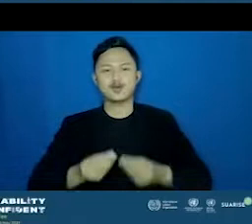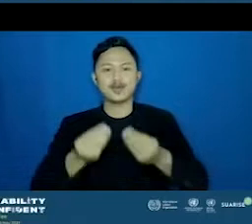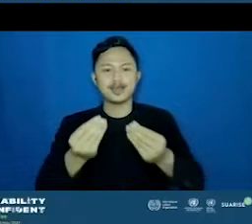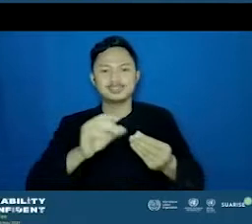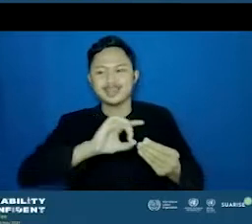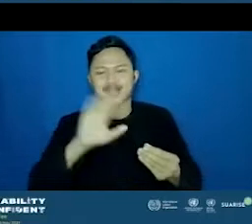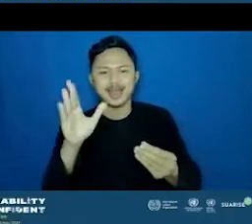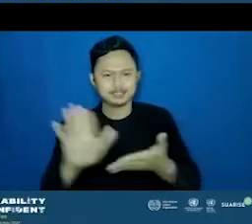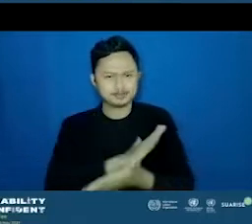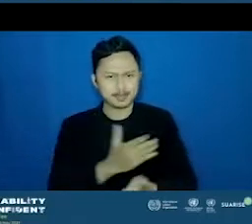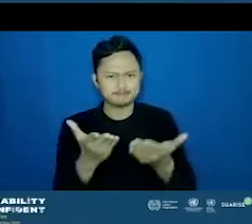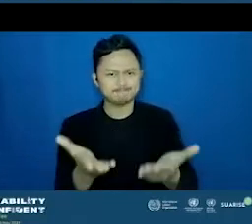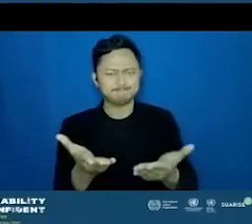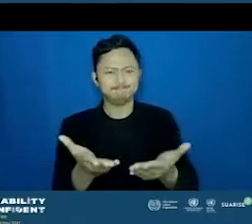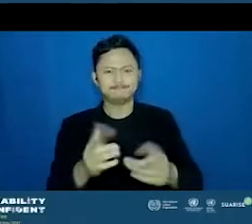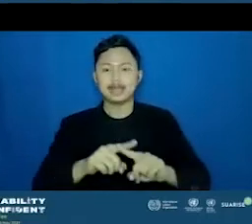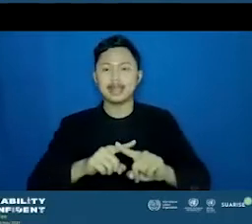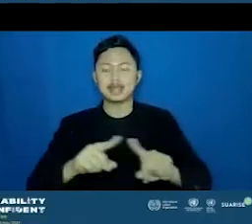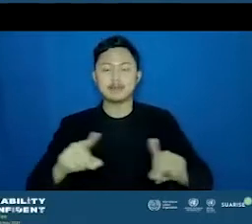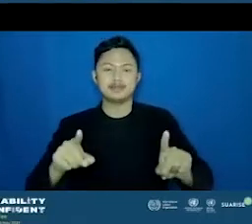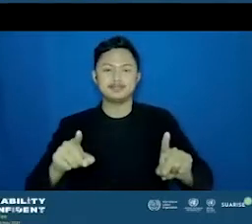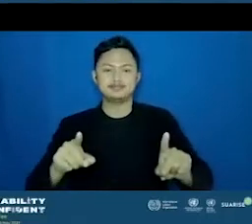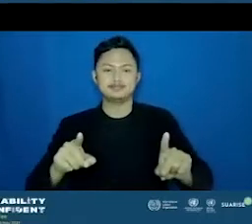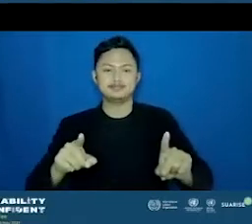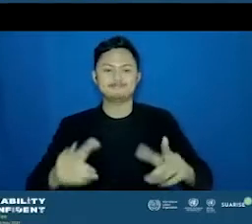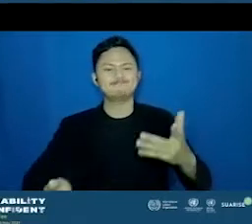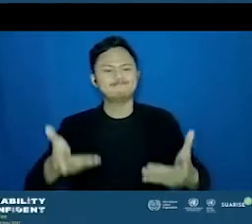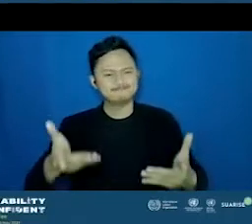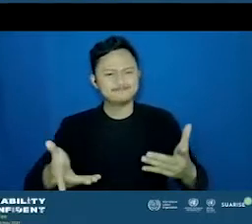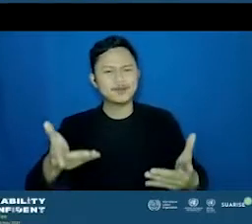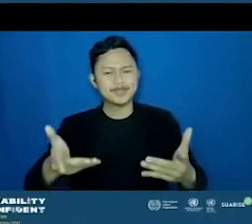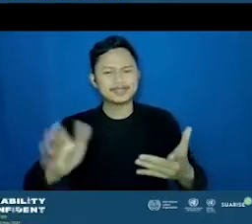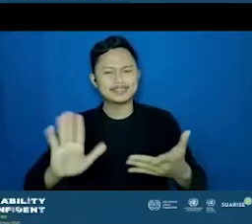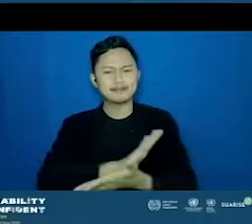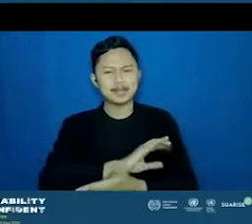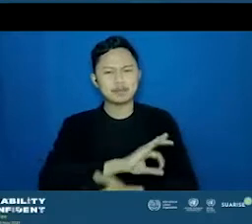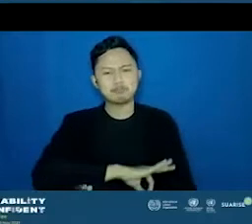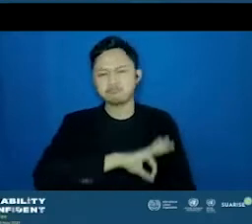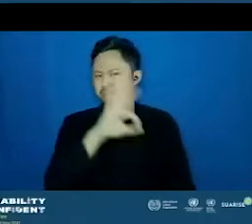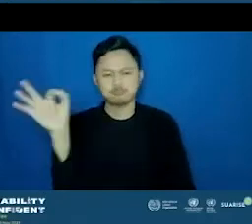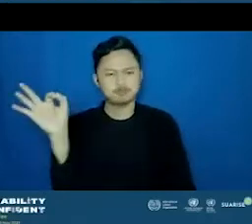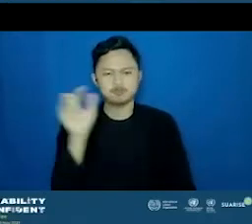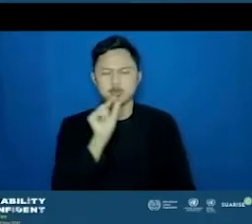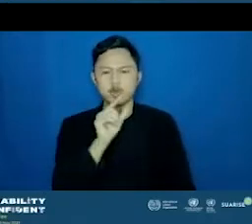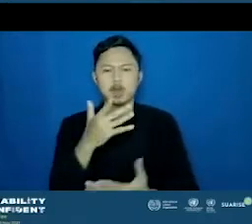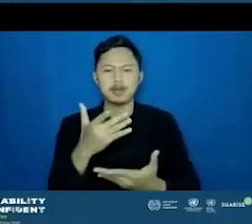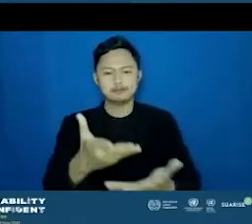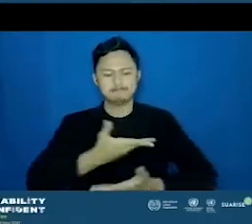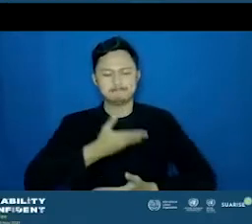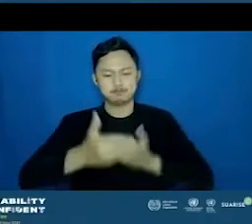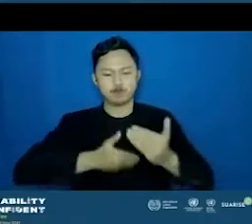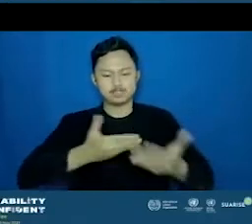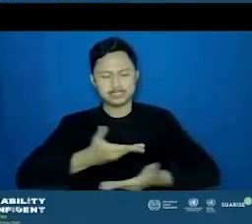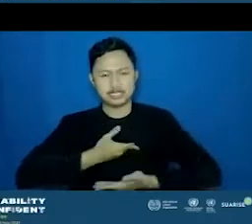belum ada kesempatannya dalam hal rekrutmennya. Kami belum